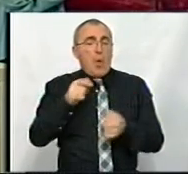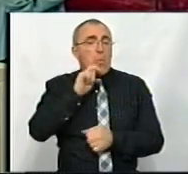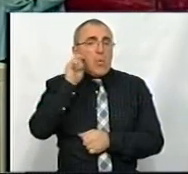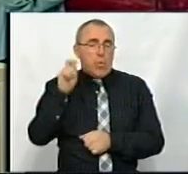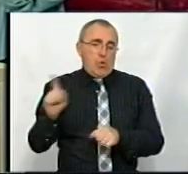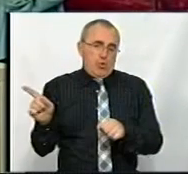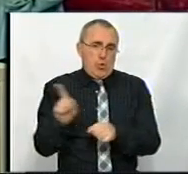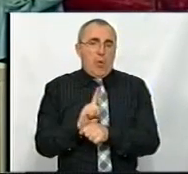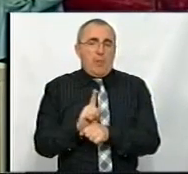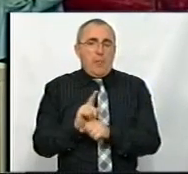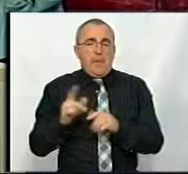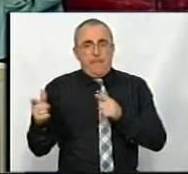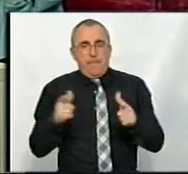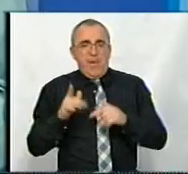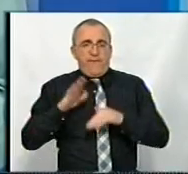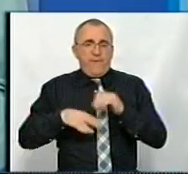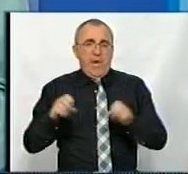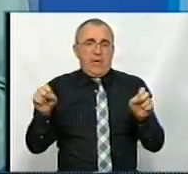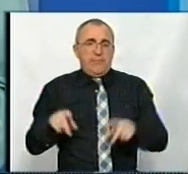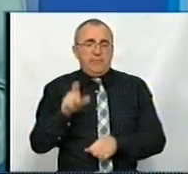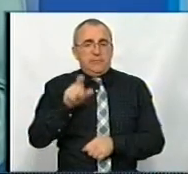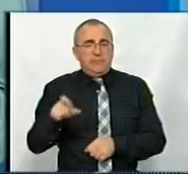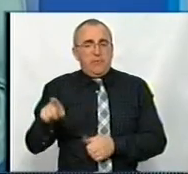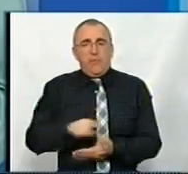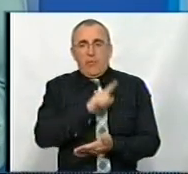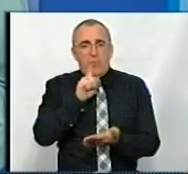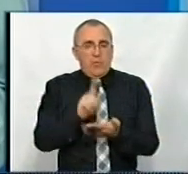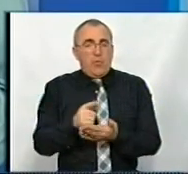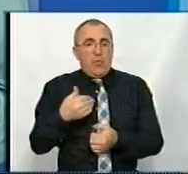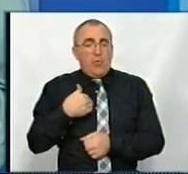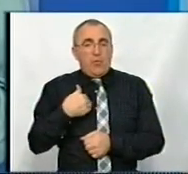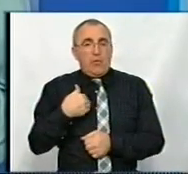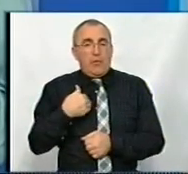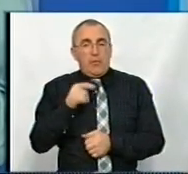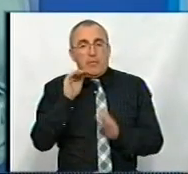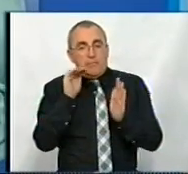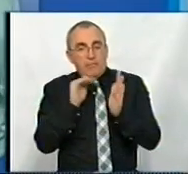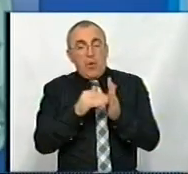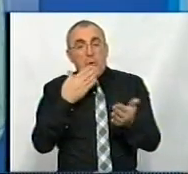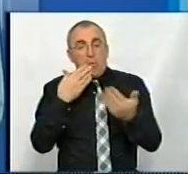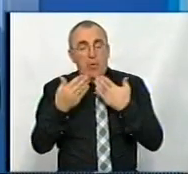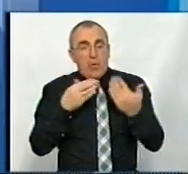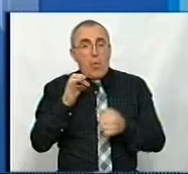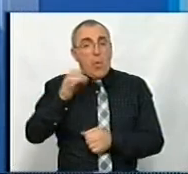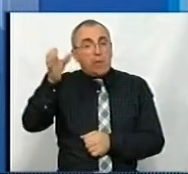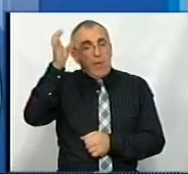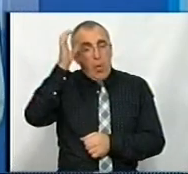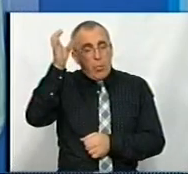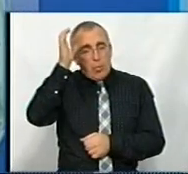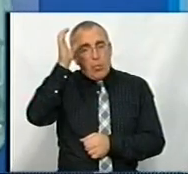нормальних підготовлених факівців. Обов'язково те, що я хотіла зачепити у розмові з вами, це про науку.